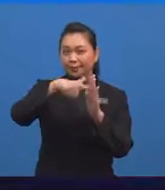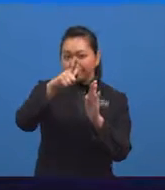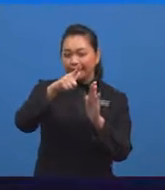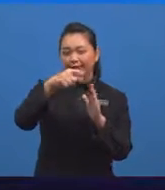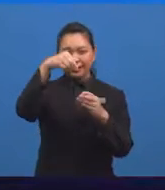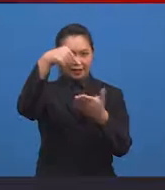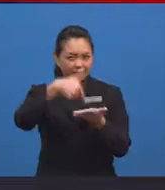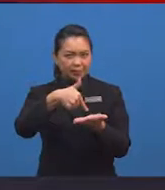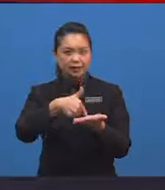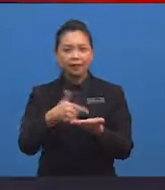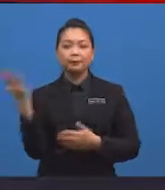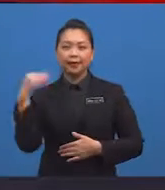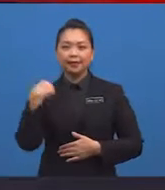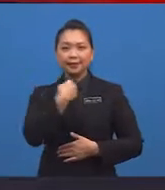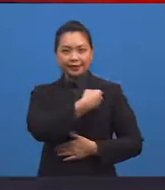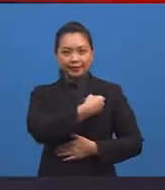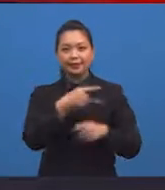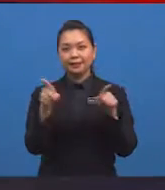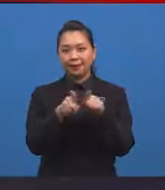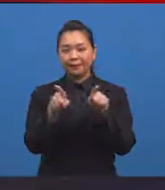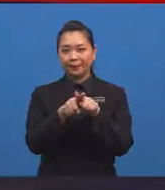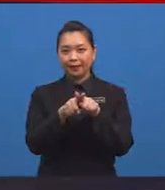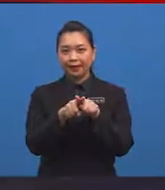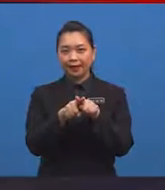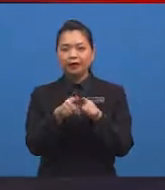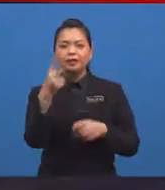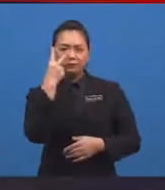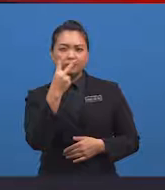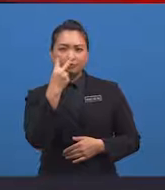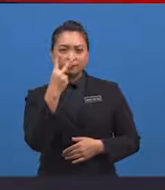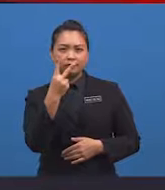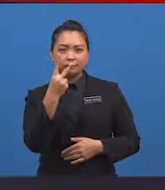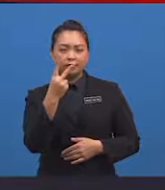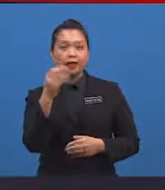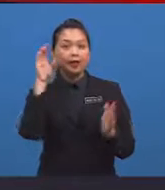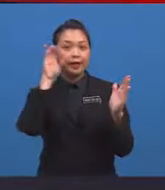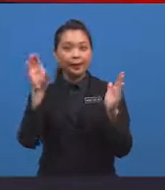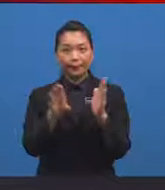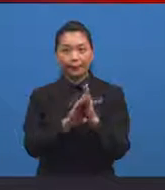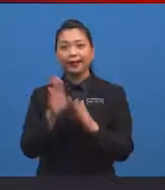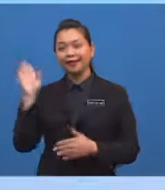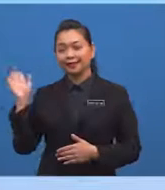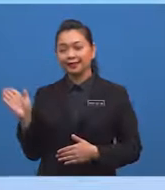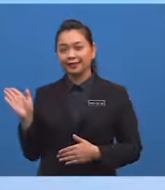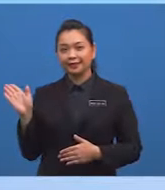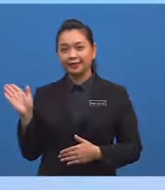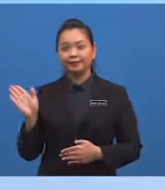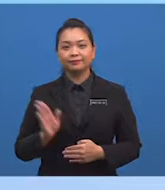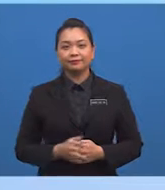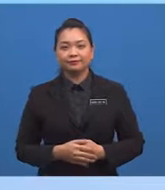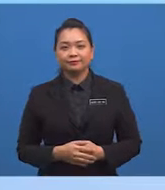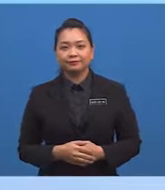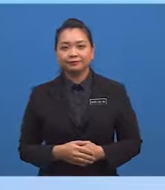lanjut lagi Mari kita sama-sama Perhatikan gambar yang telah